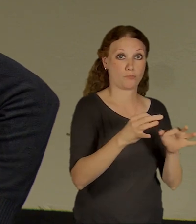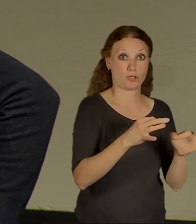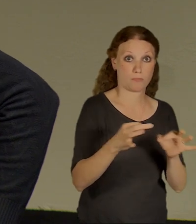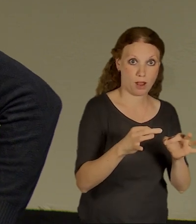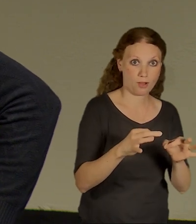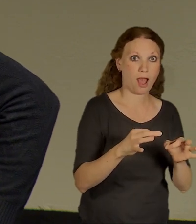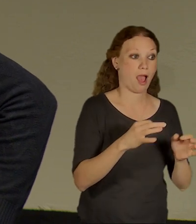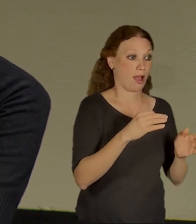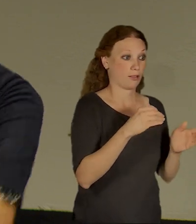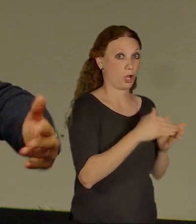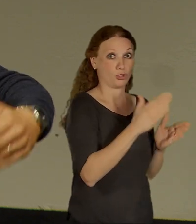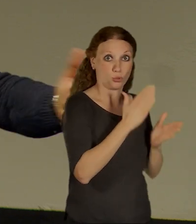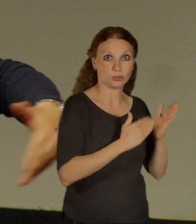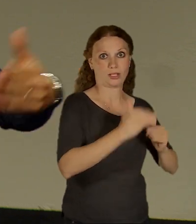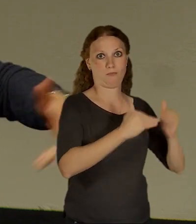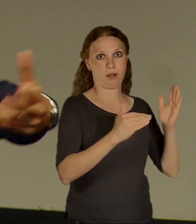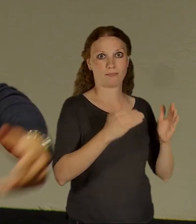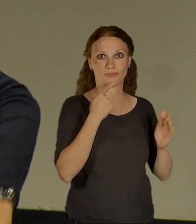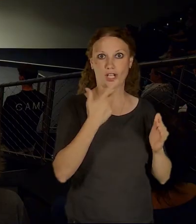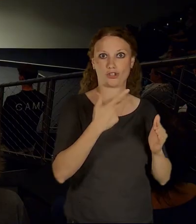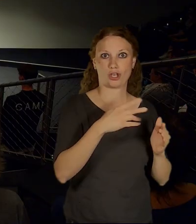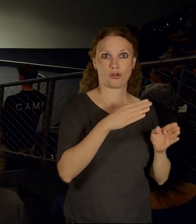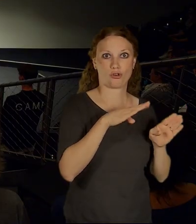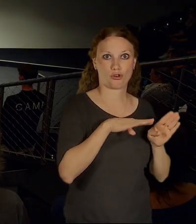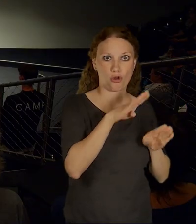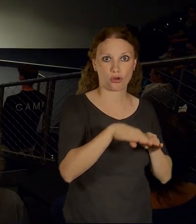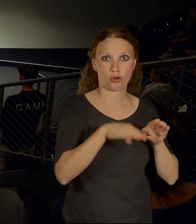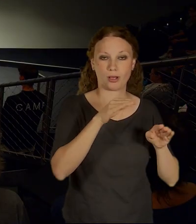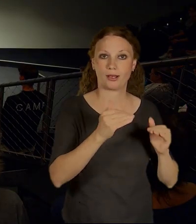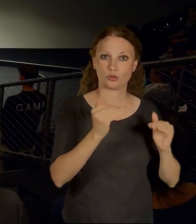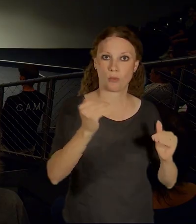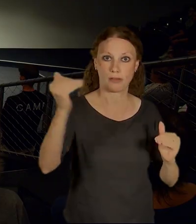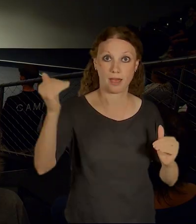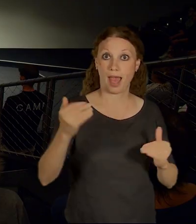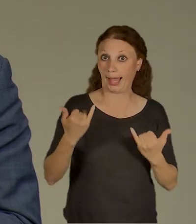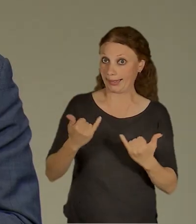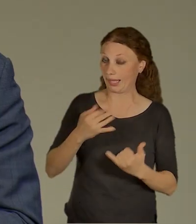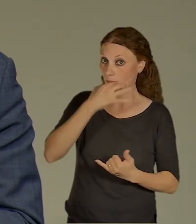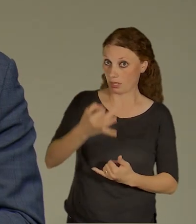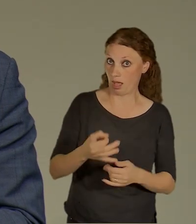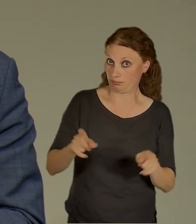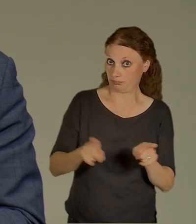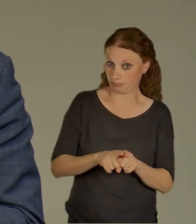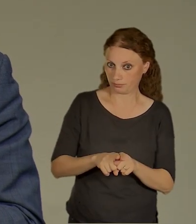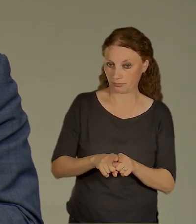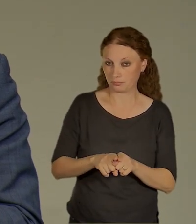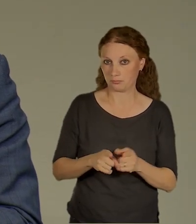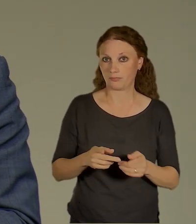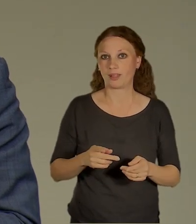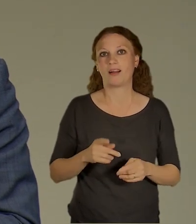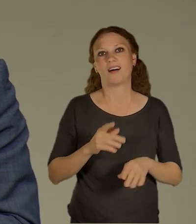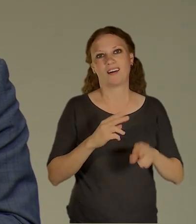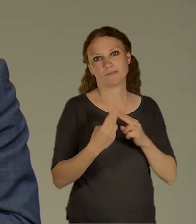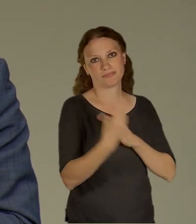nějakém P plus Rku. Je to i teďka? Daří se držet to tempo těch parkovišť? Jak to bylo asi u vás z roku 99, od té doby se